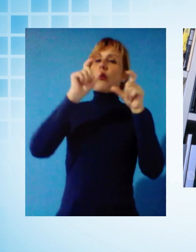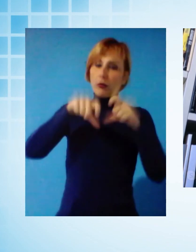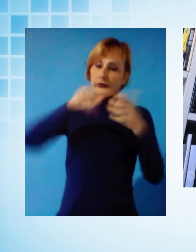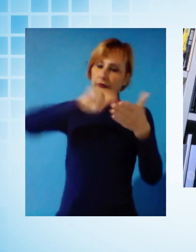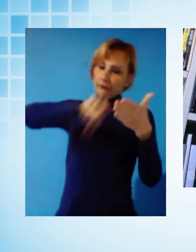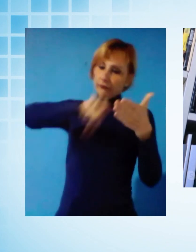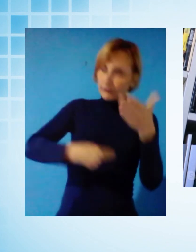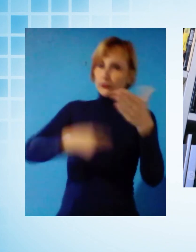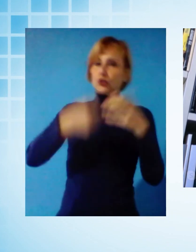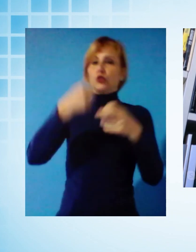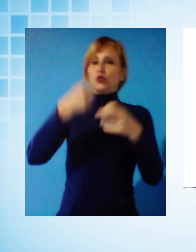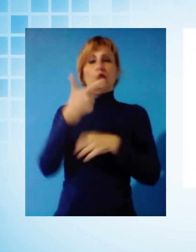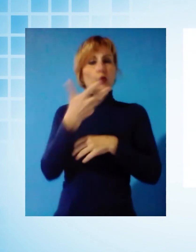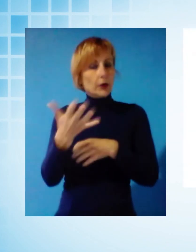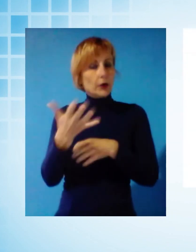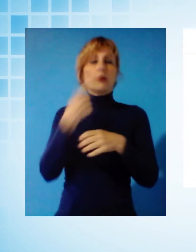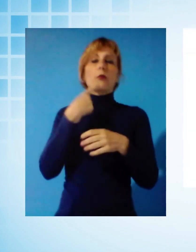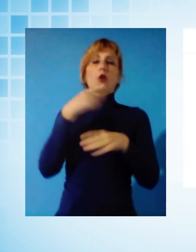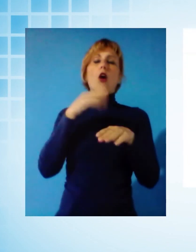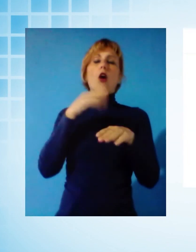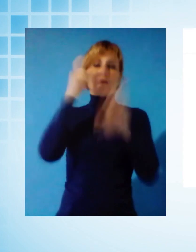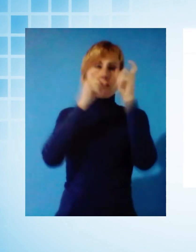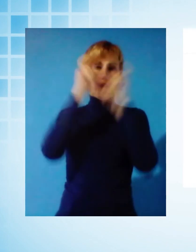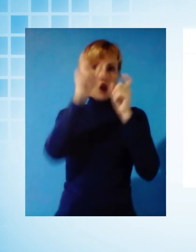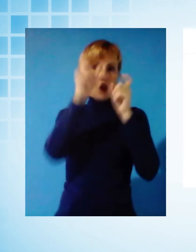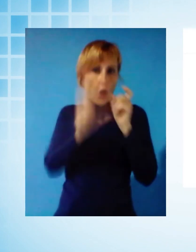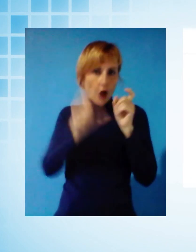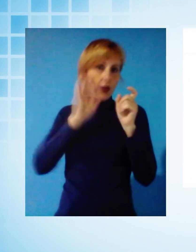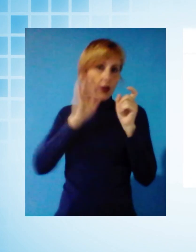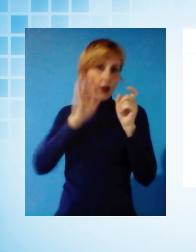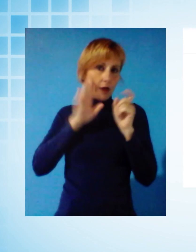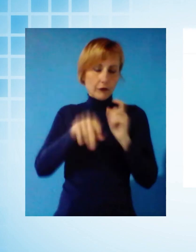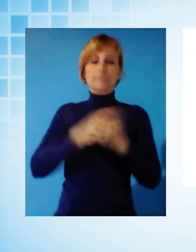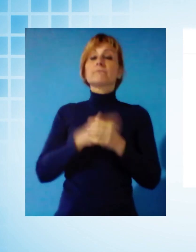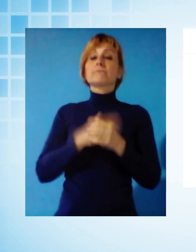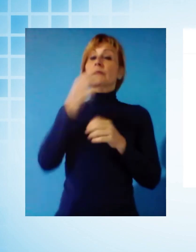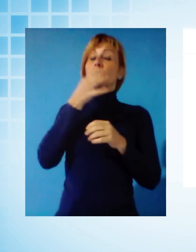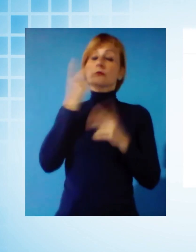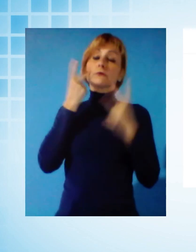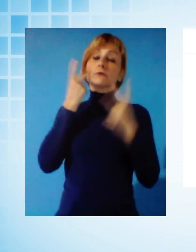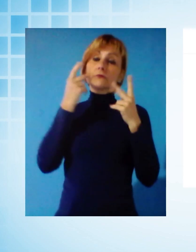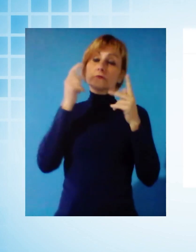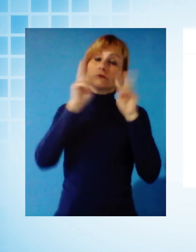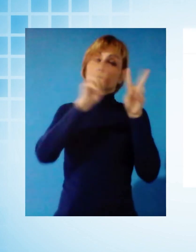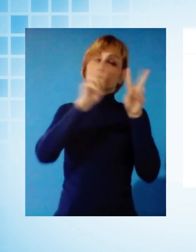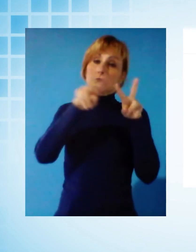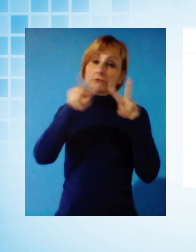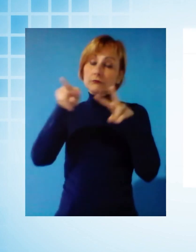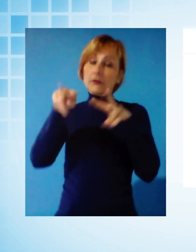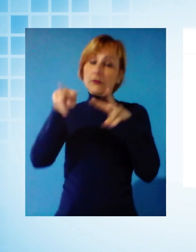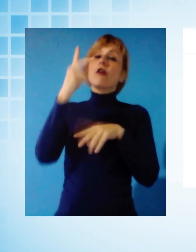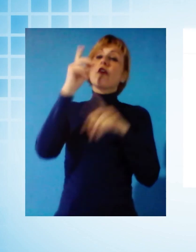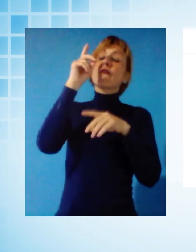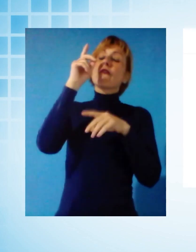Paolo, da Paolo Verzone. L'esposizione è visitabile sui canali social e sul sito del Fotogrux Festival,